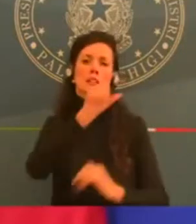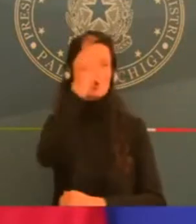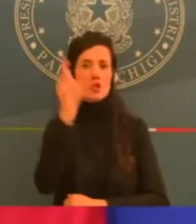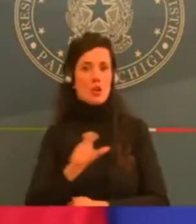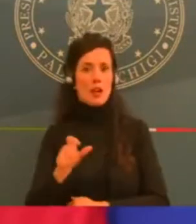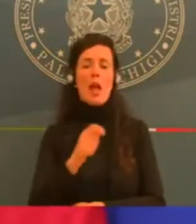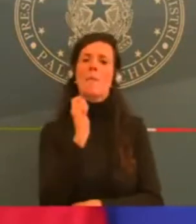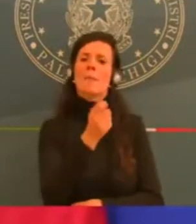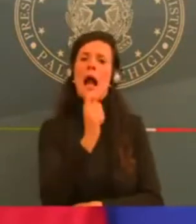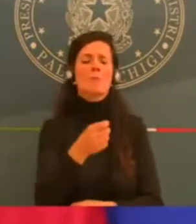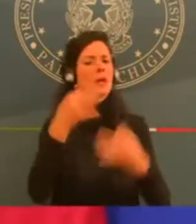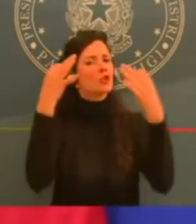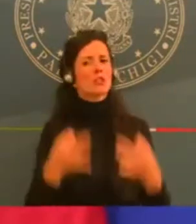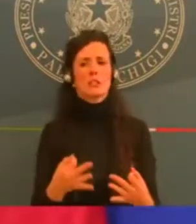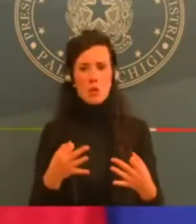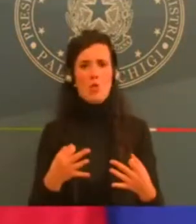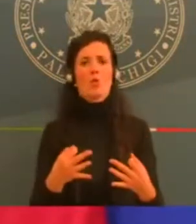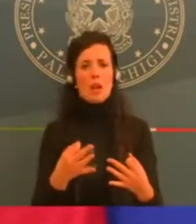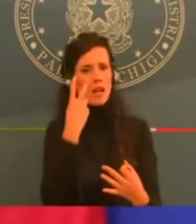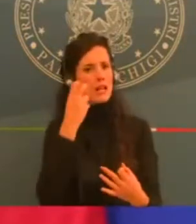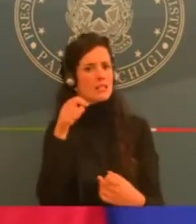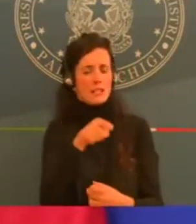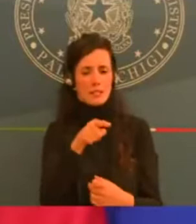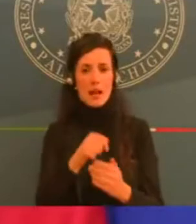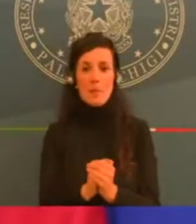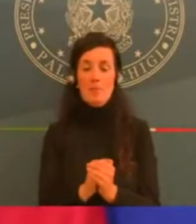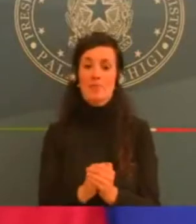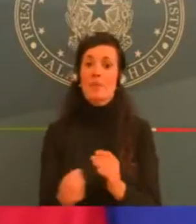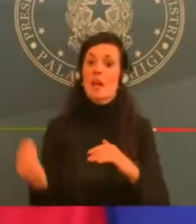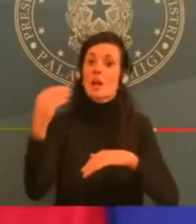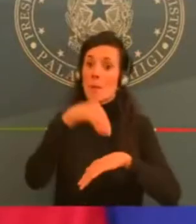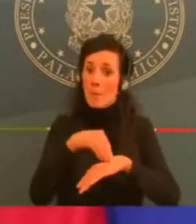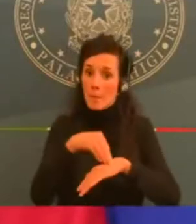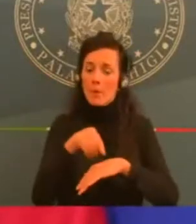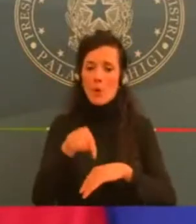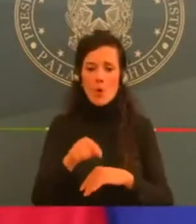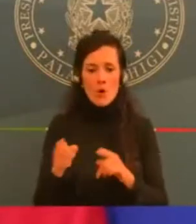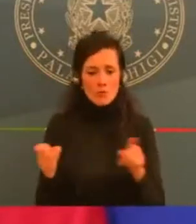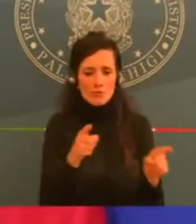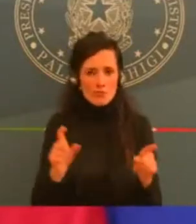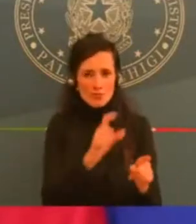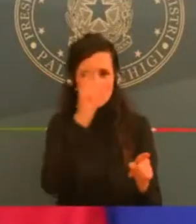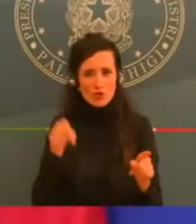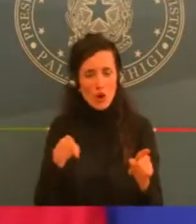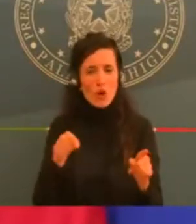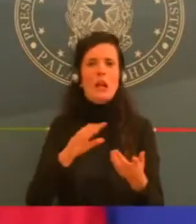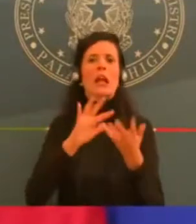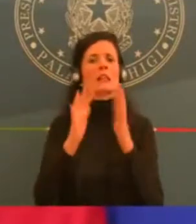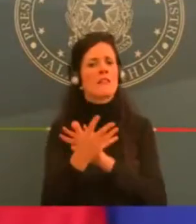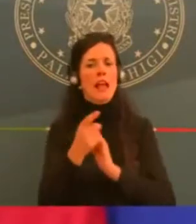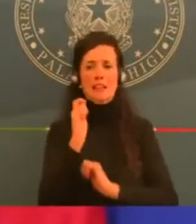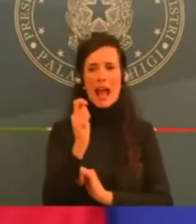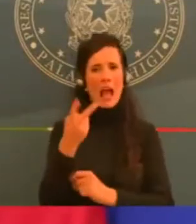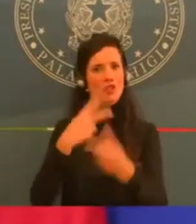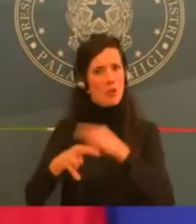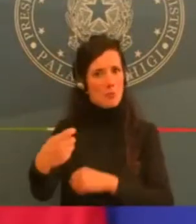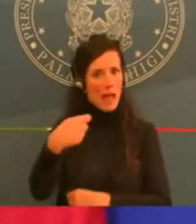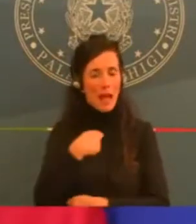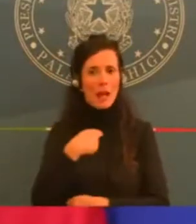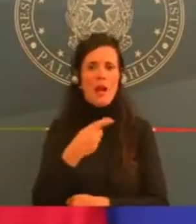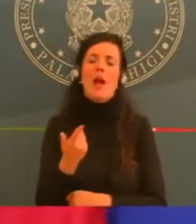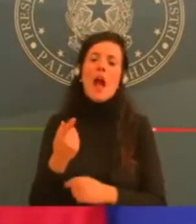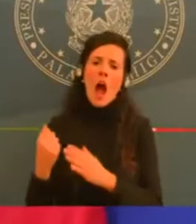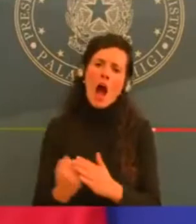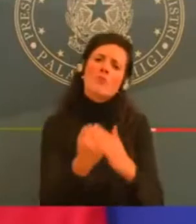famiglie in un periodo così complesso. Ricordo anche che pur nei giorni di chiusura ci sono beni, negozi di prima per